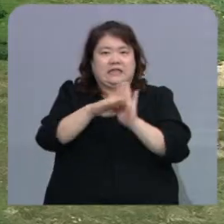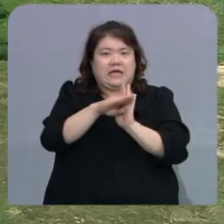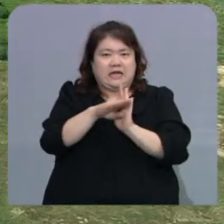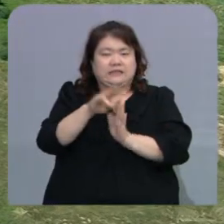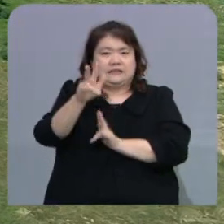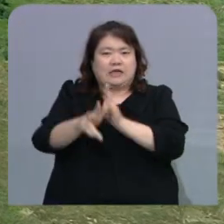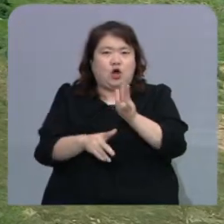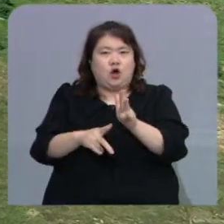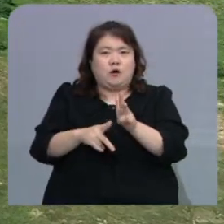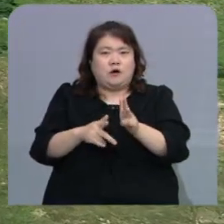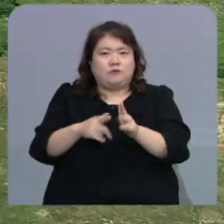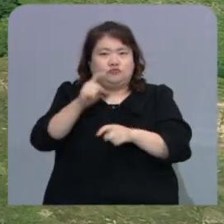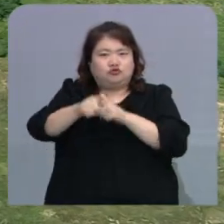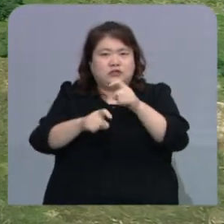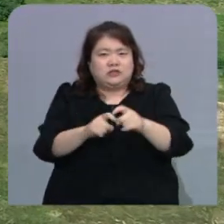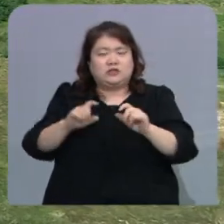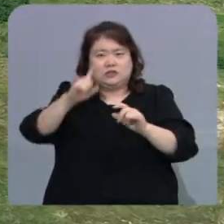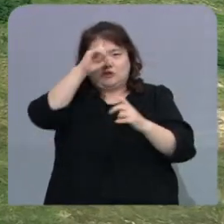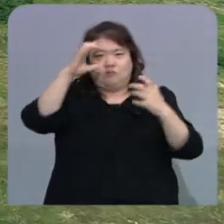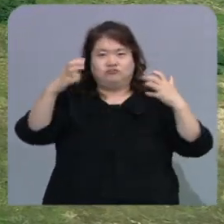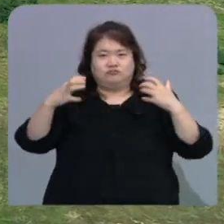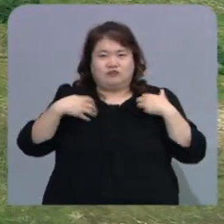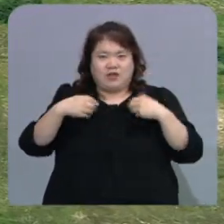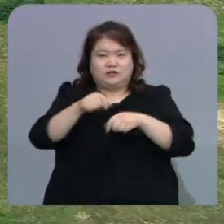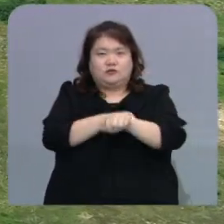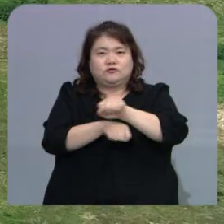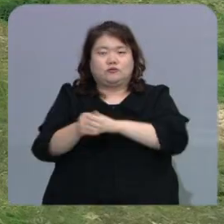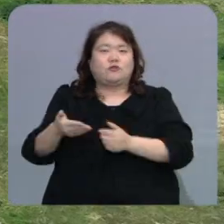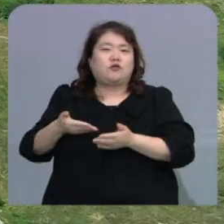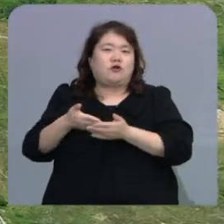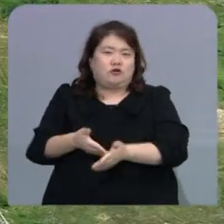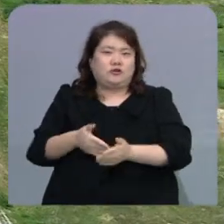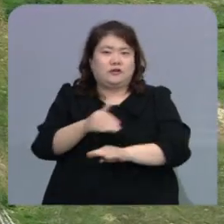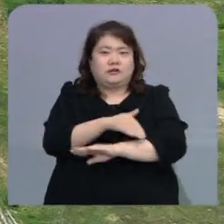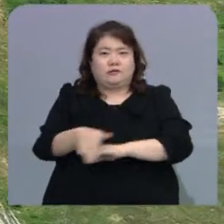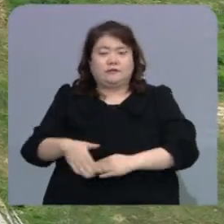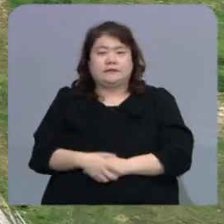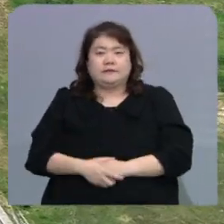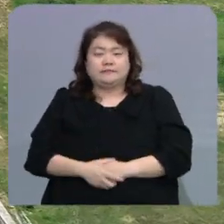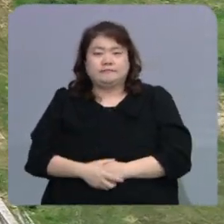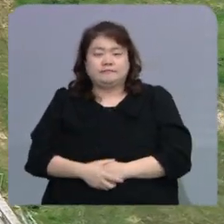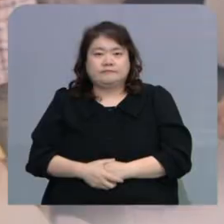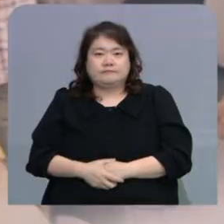정부에 적극 건의할 계획입니다. KBS 뉴스 이수진입니다.